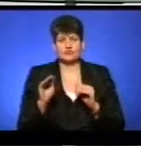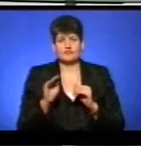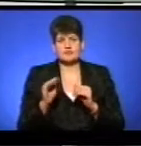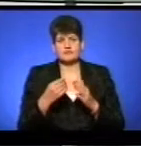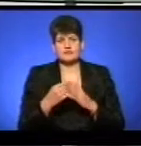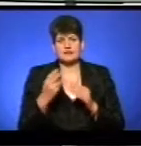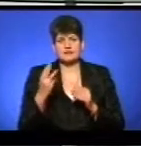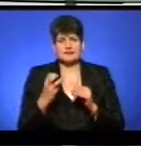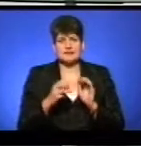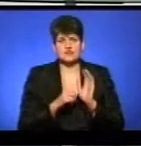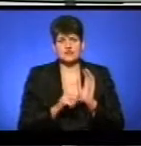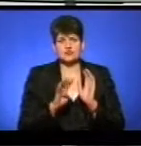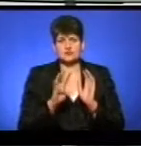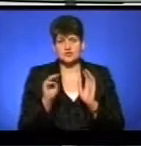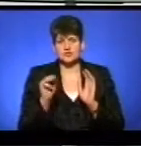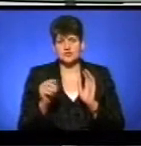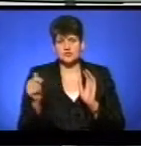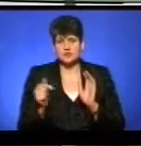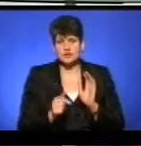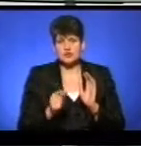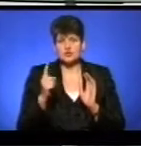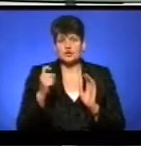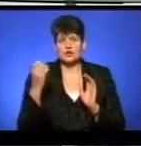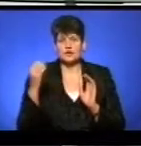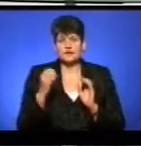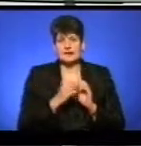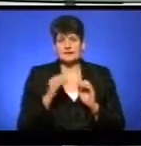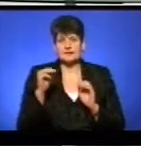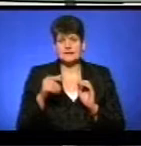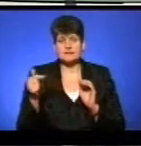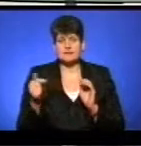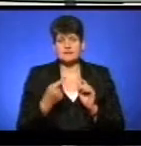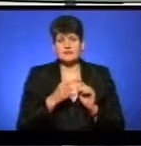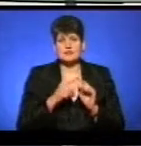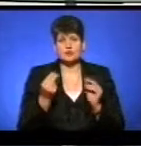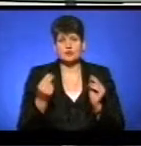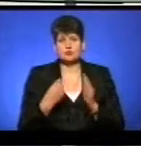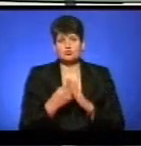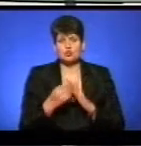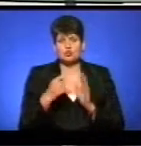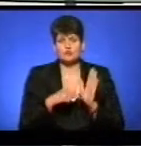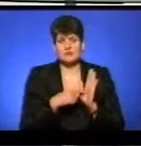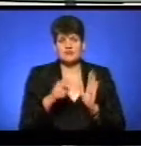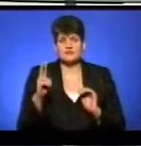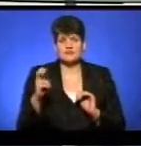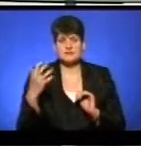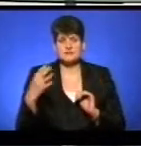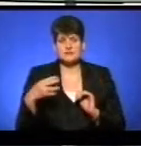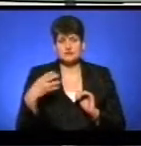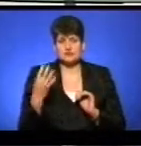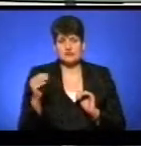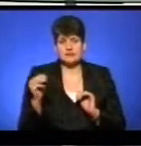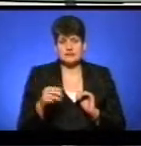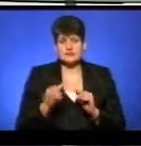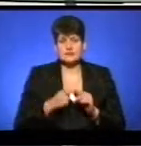364 тисячі гривень. 110 тисяч гривень – це гроші із бюджету міста. 254 тисячі – це